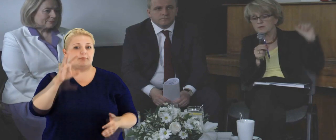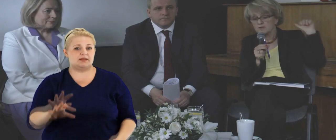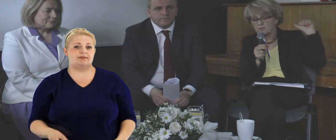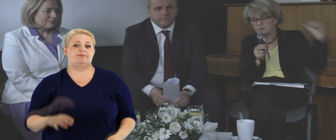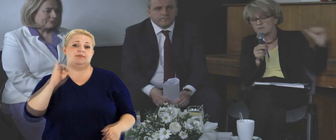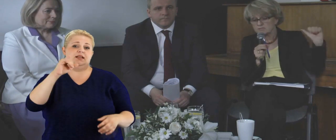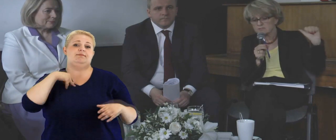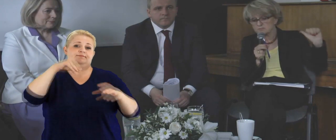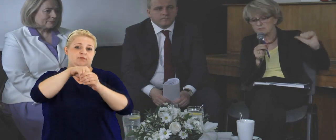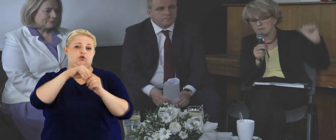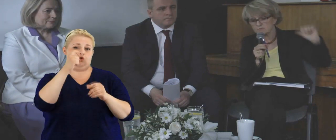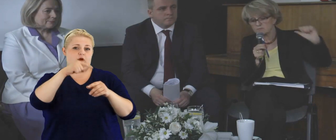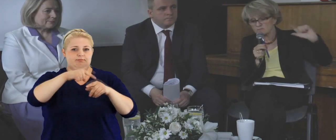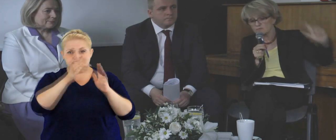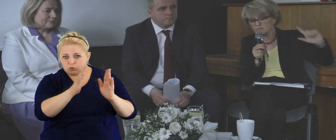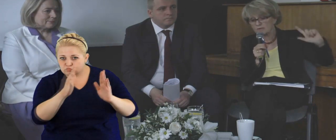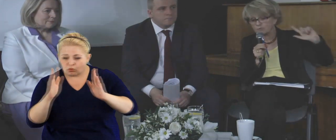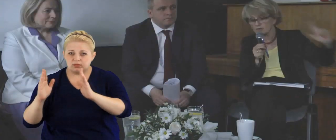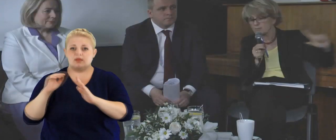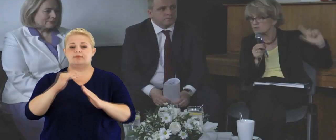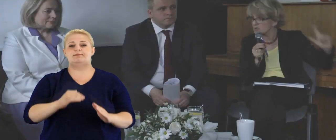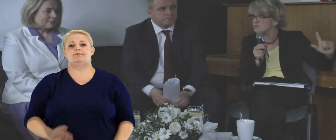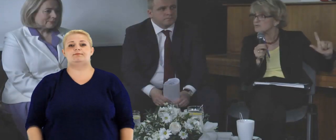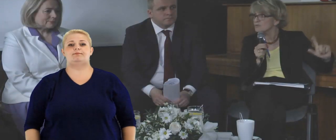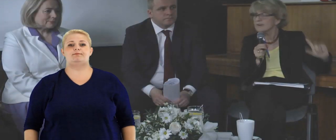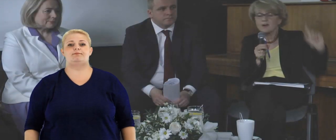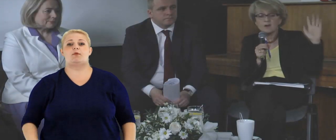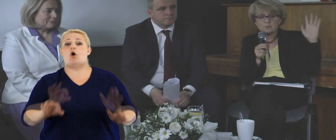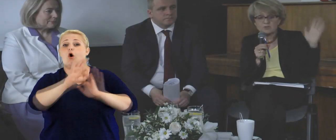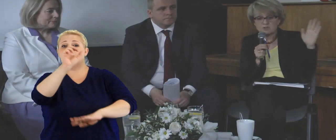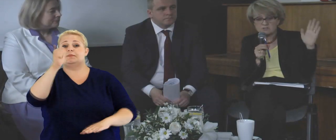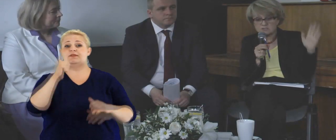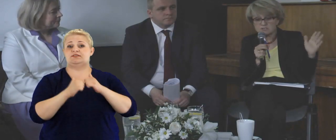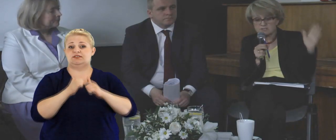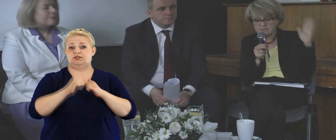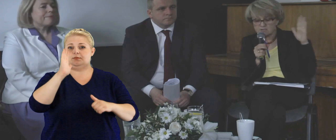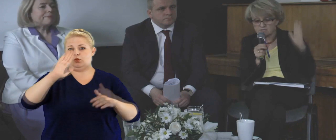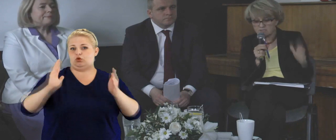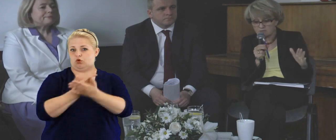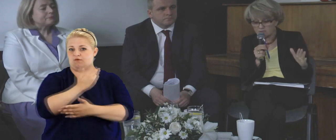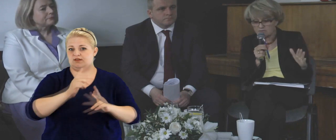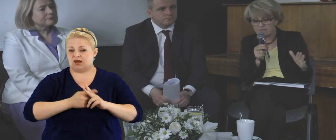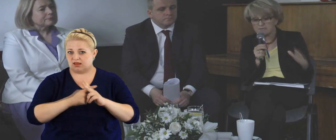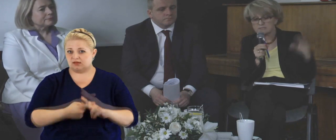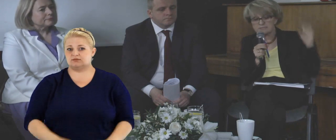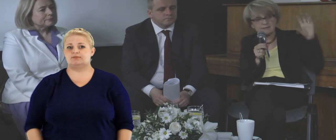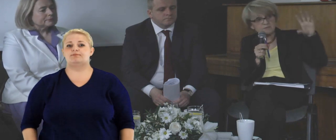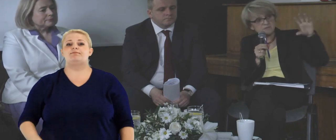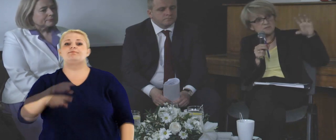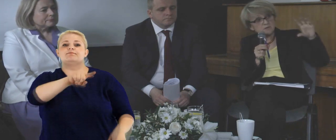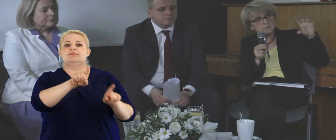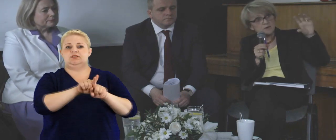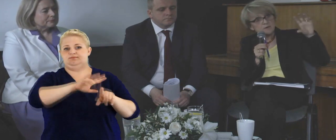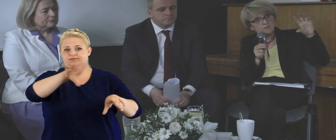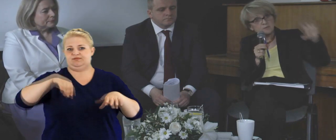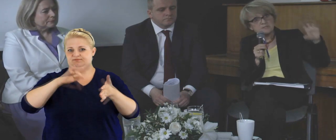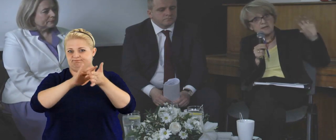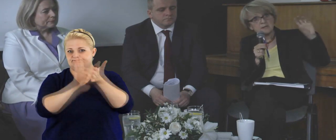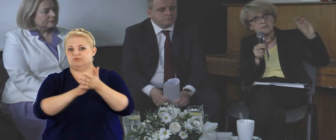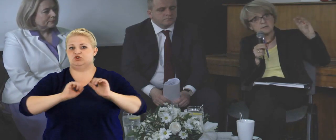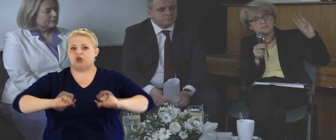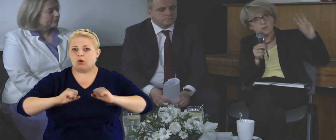lobbyingu. I wprowadziliśmy tam jakby trochę porządku. Od 1 stycznia zacznie się nowy rejestr i tam też są